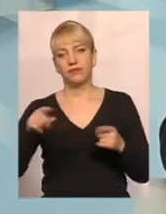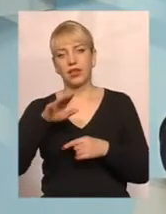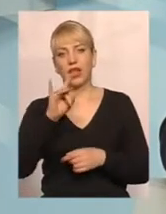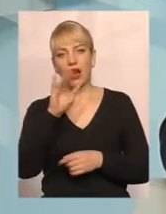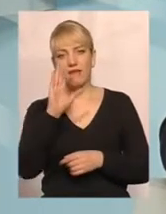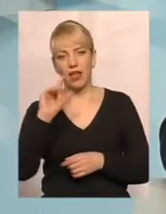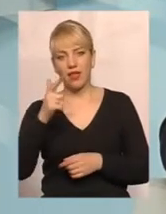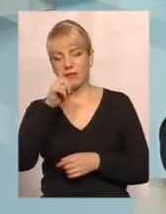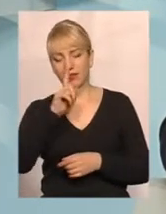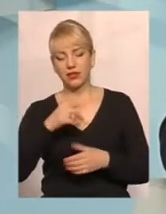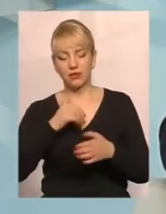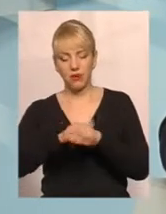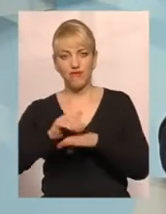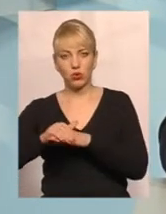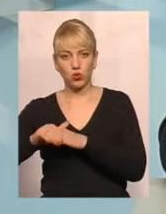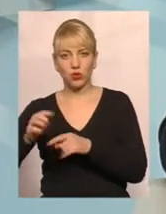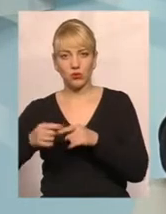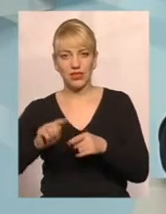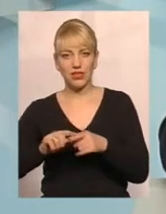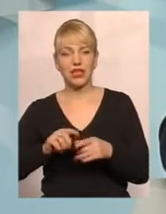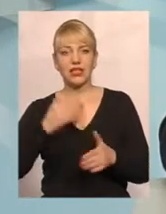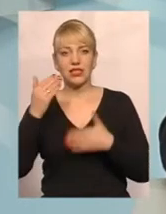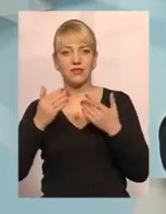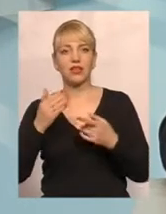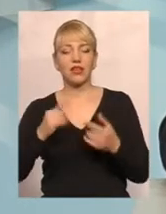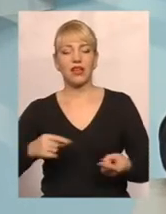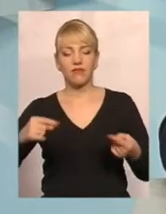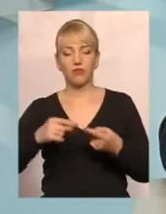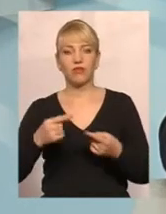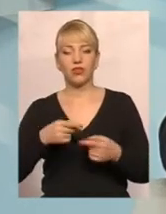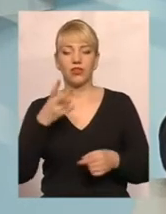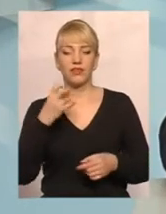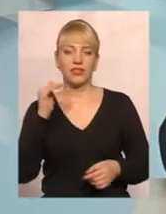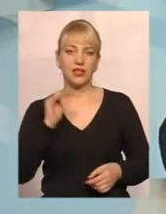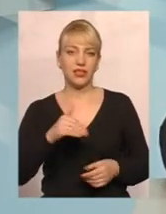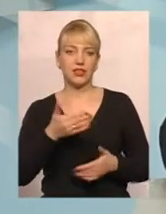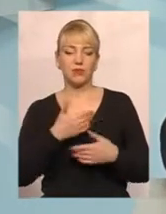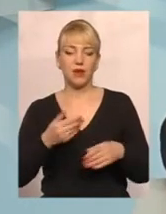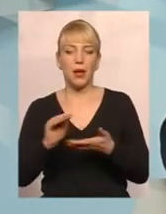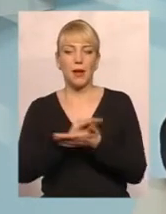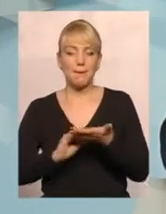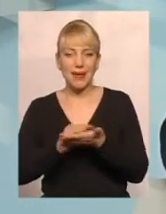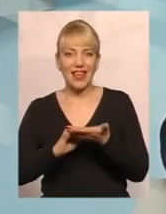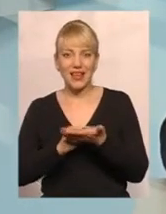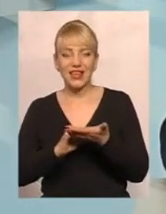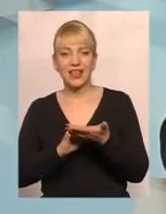ми фіксуємо такі нові звернення. І, відповідно, 200 тисяч ми перепризначаємо